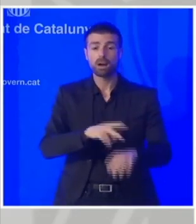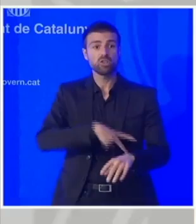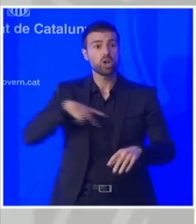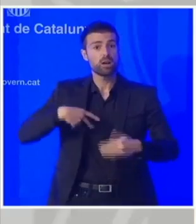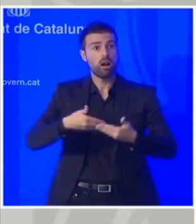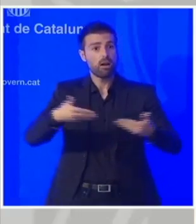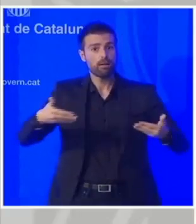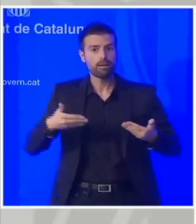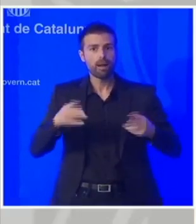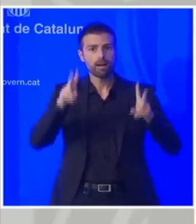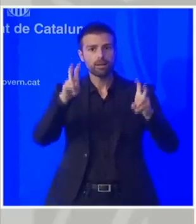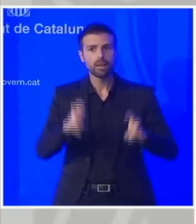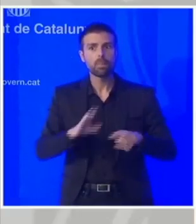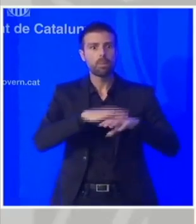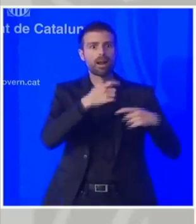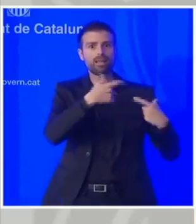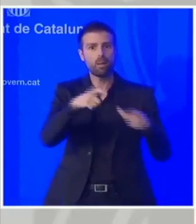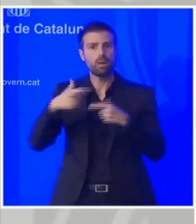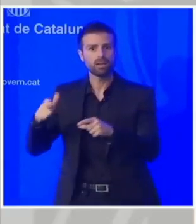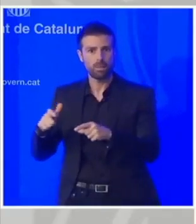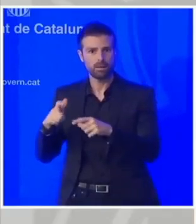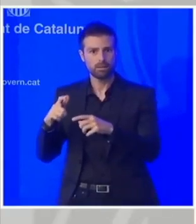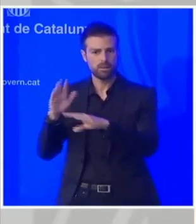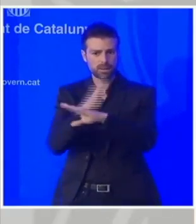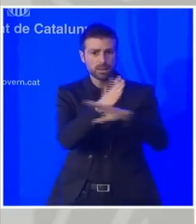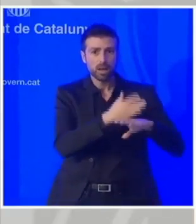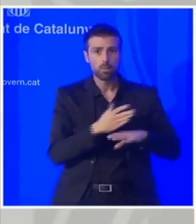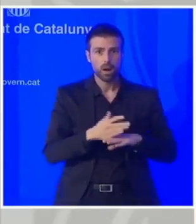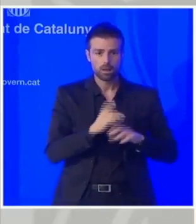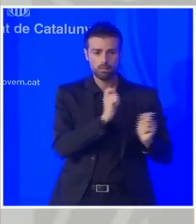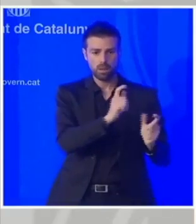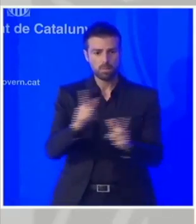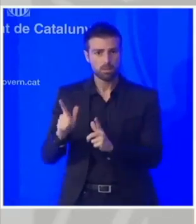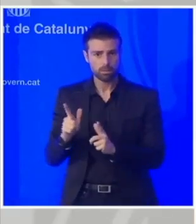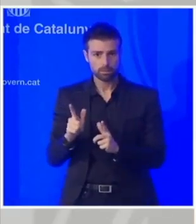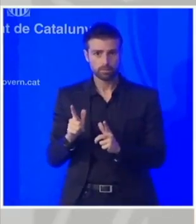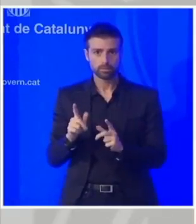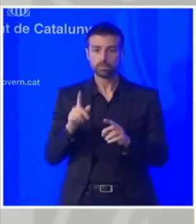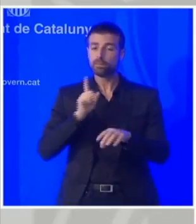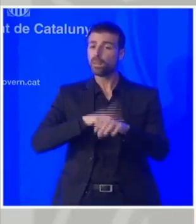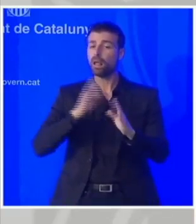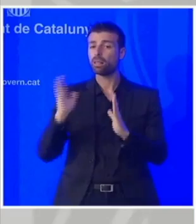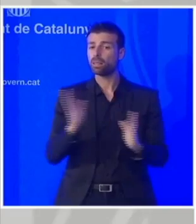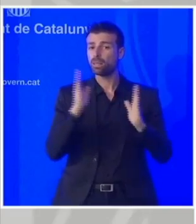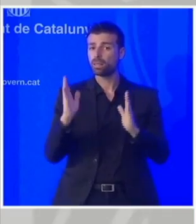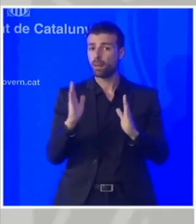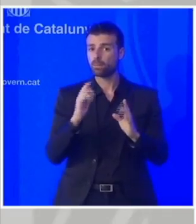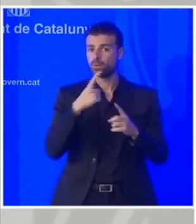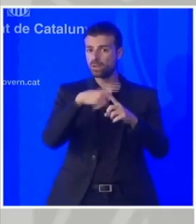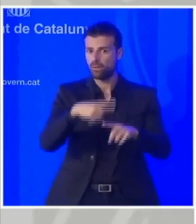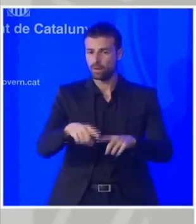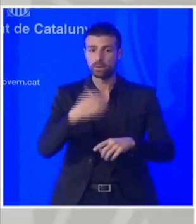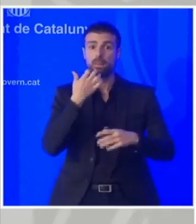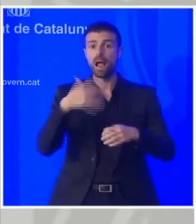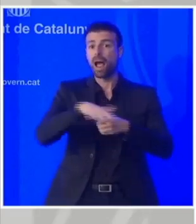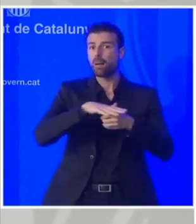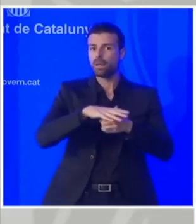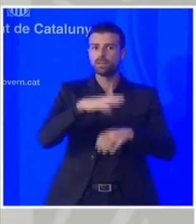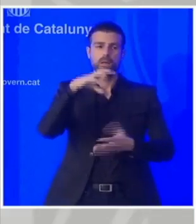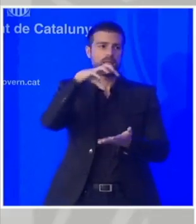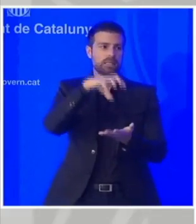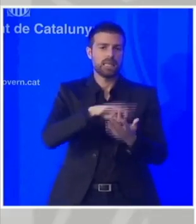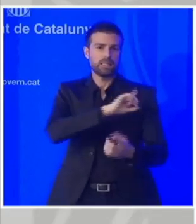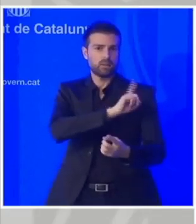o ja sigui pels diferents departaments de forma sectorial aquí parlem de temes diferents centres esportius gestionats